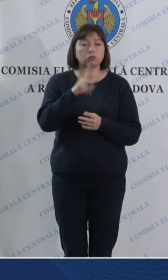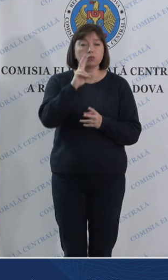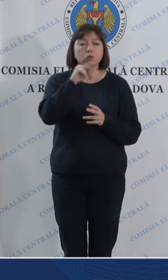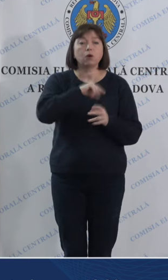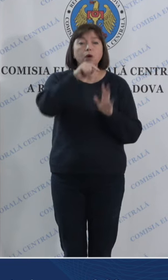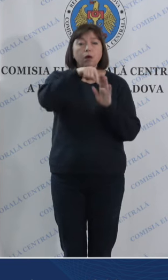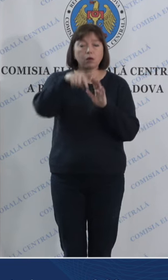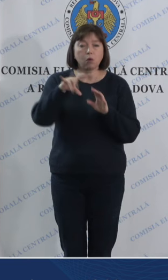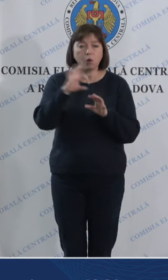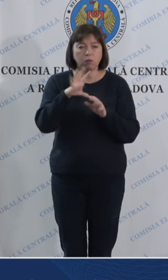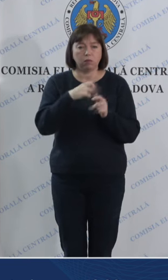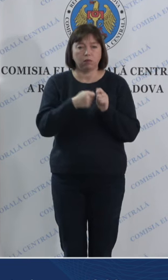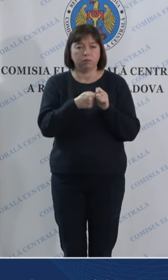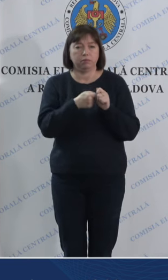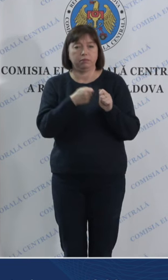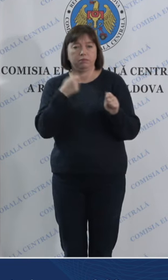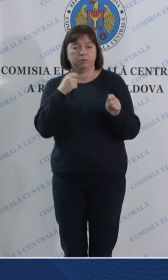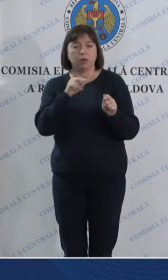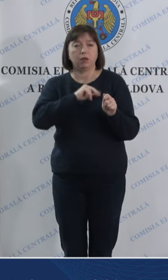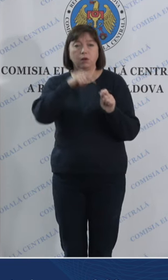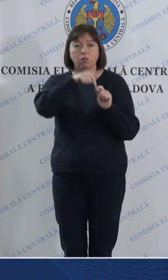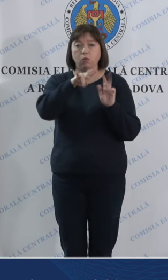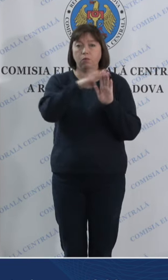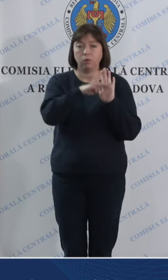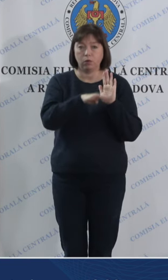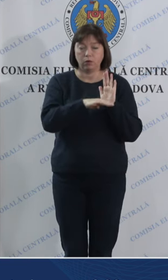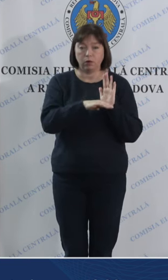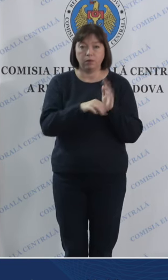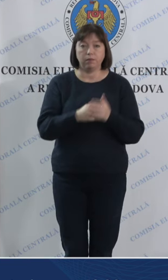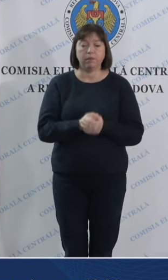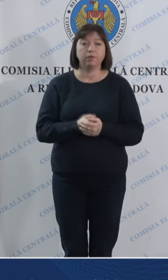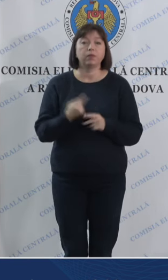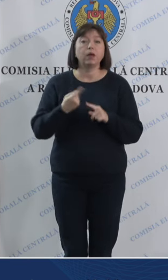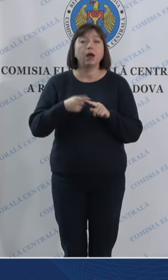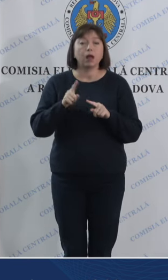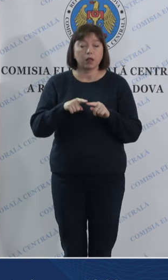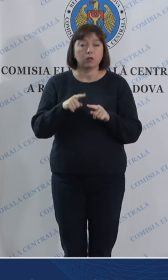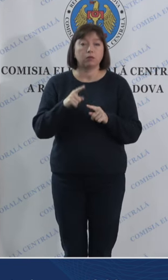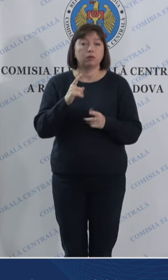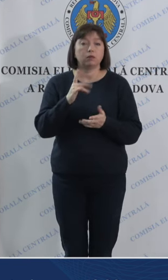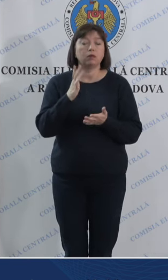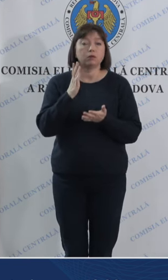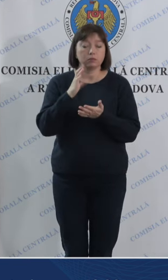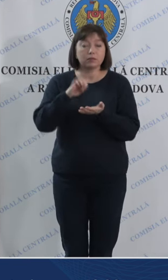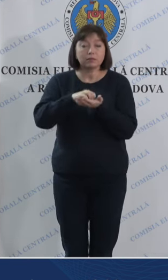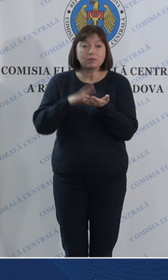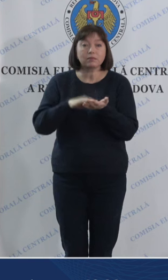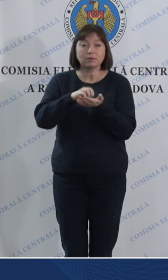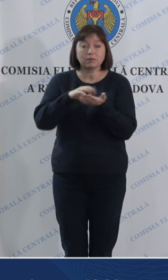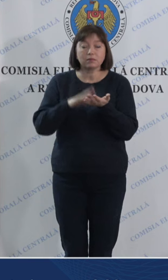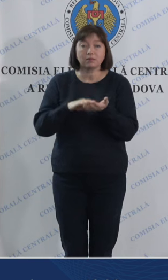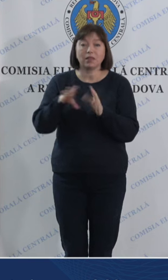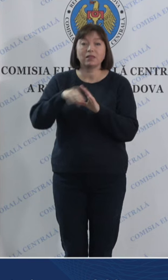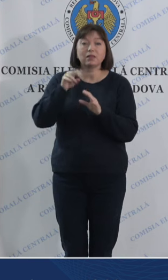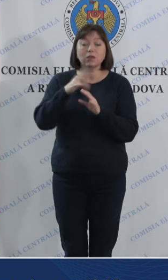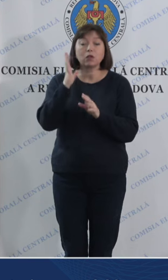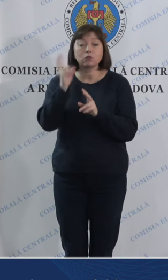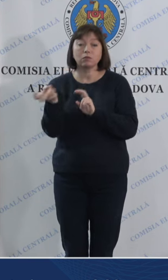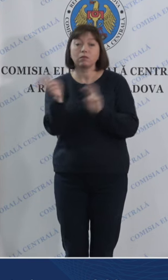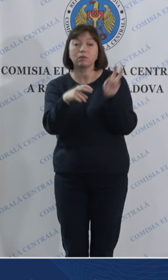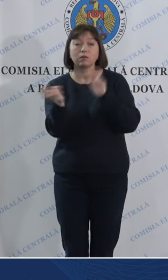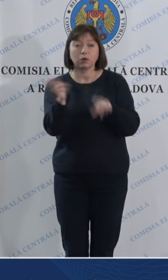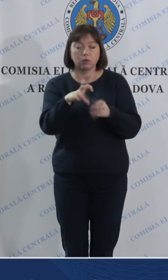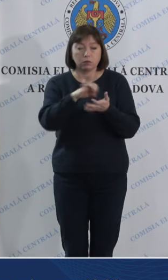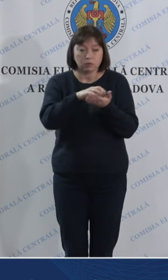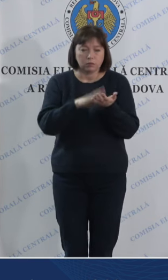încetinirea funcționalității programului care înregistrează alegătorii la urna de vot